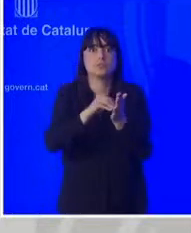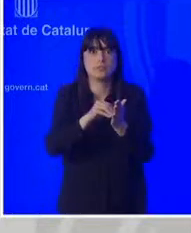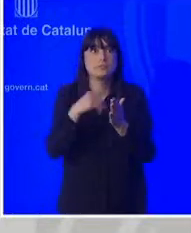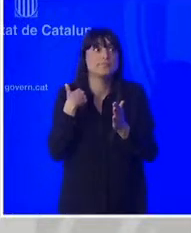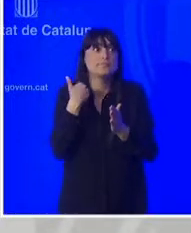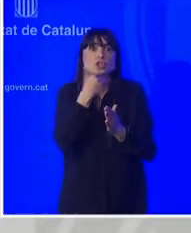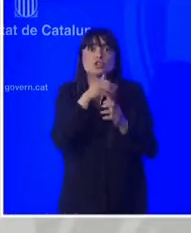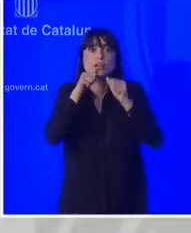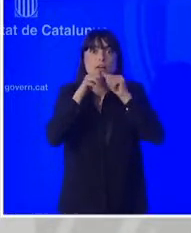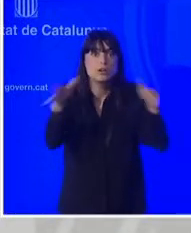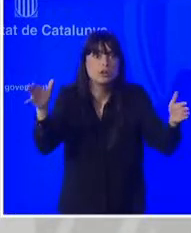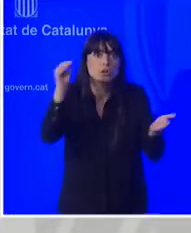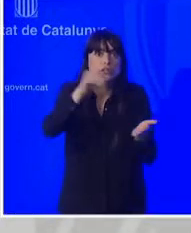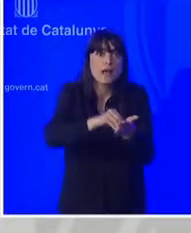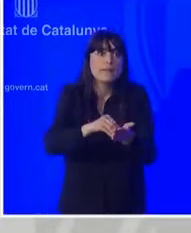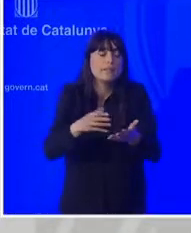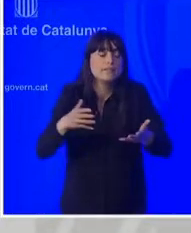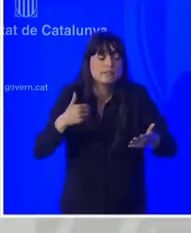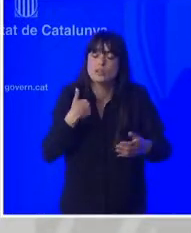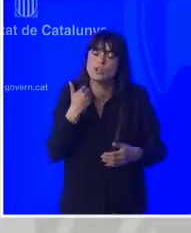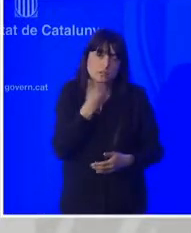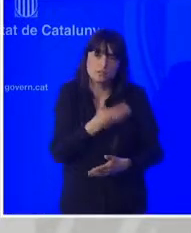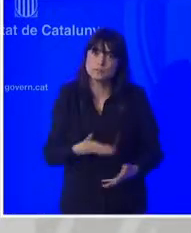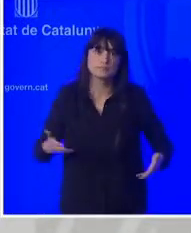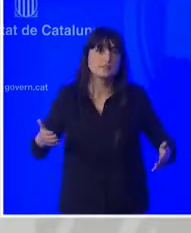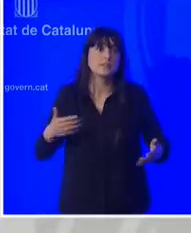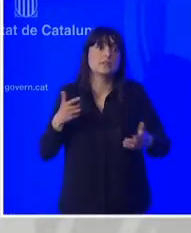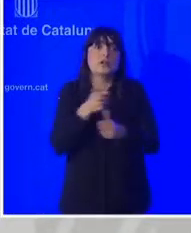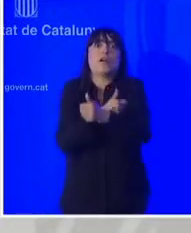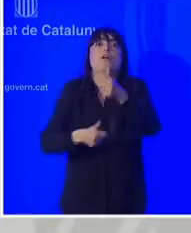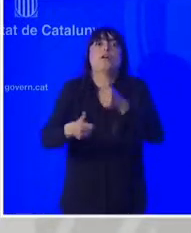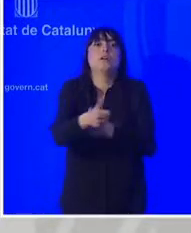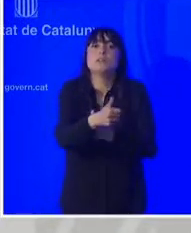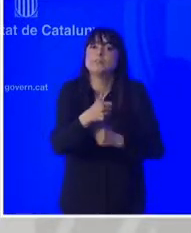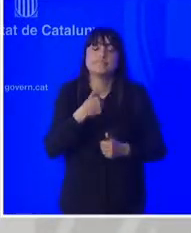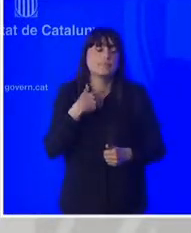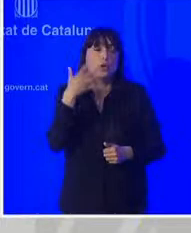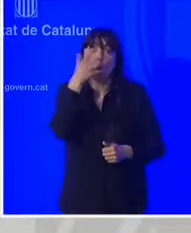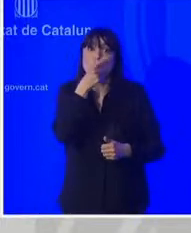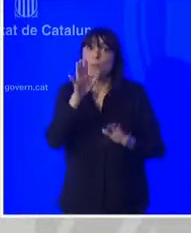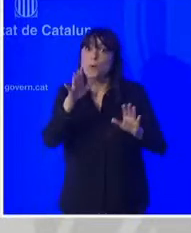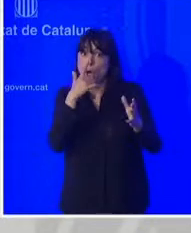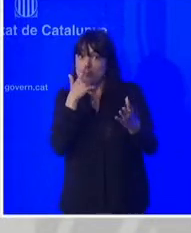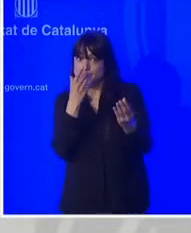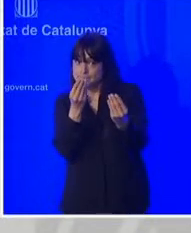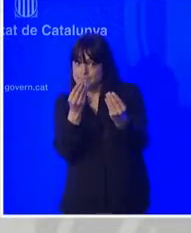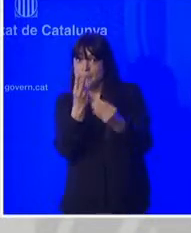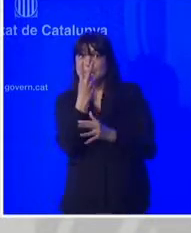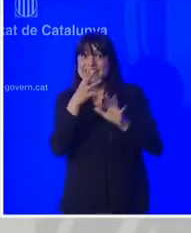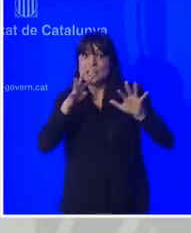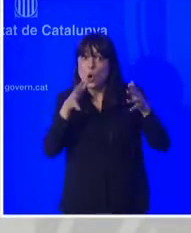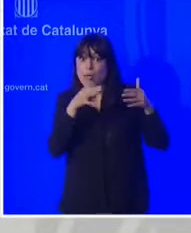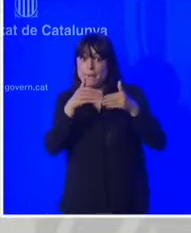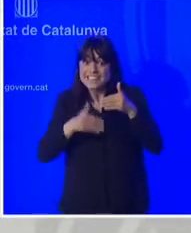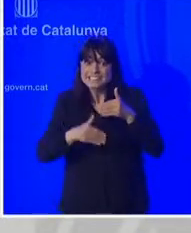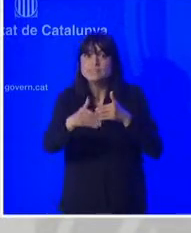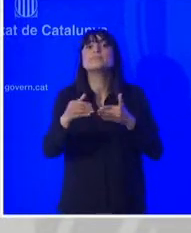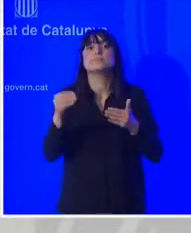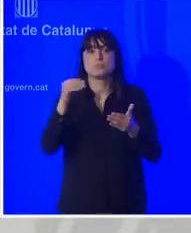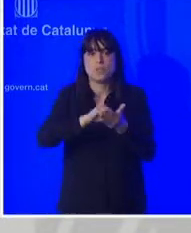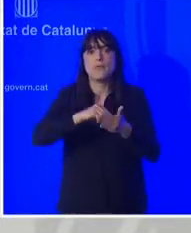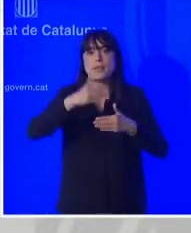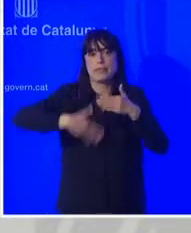com ha d'anar evolucionant els propers dies i per tant doncs no podem avançar escenaris perquè estem en funció